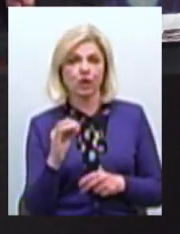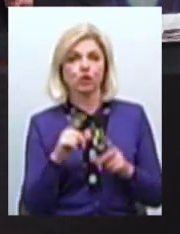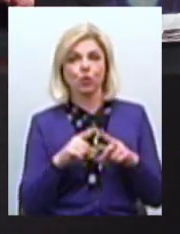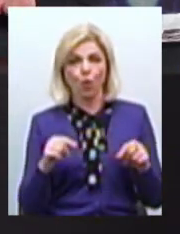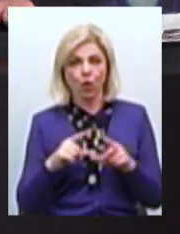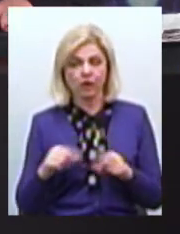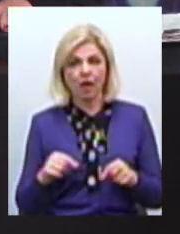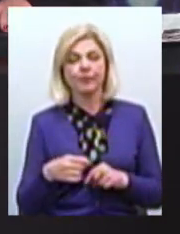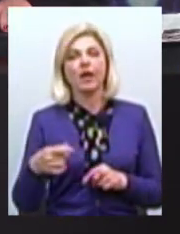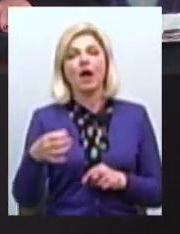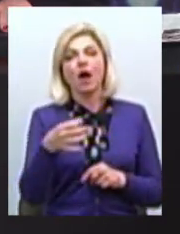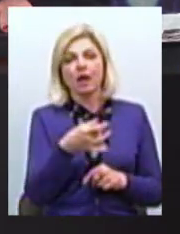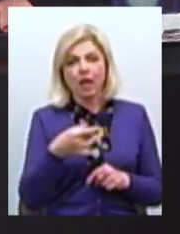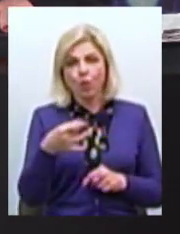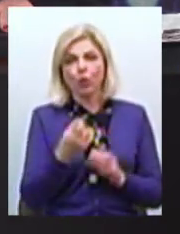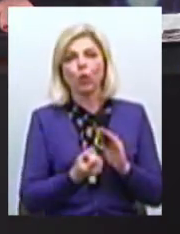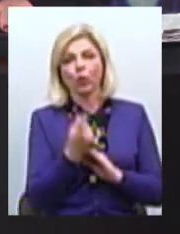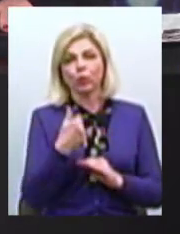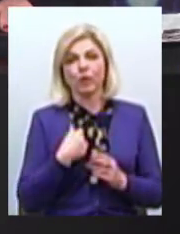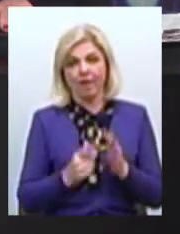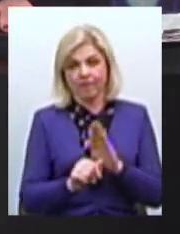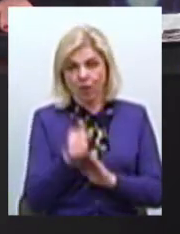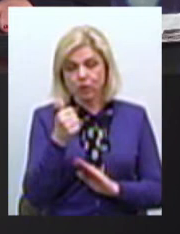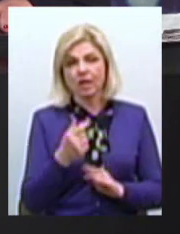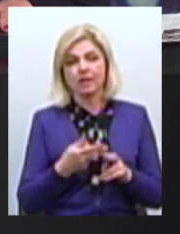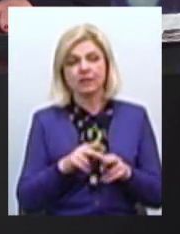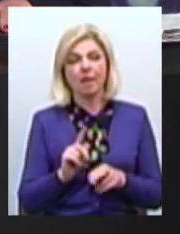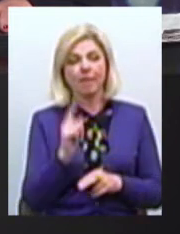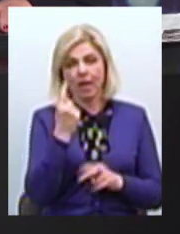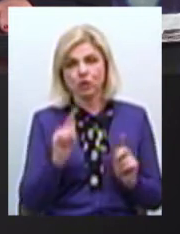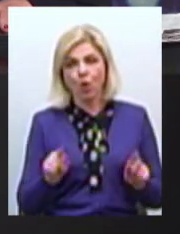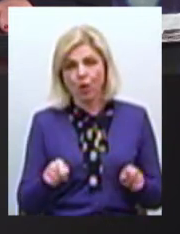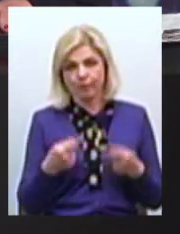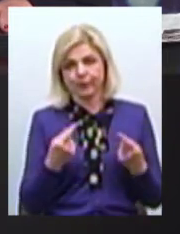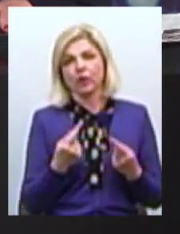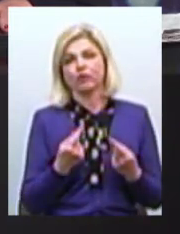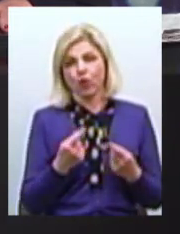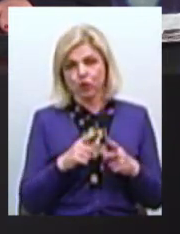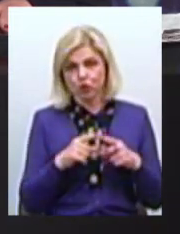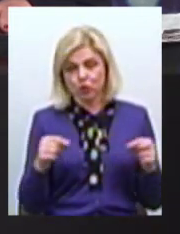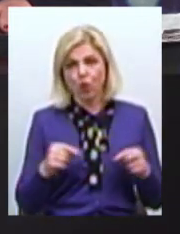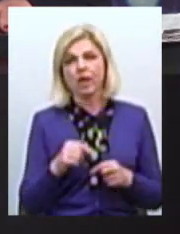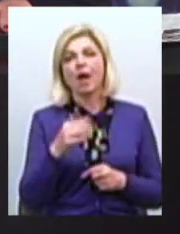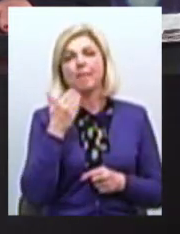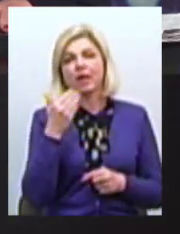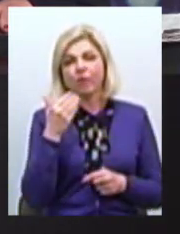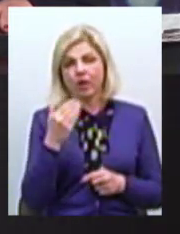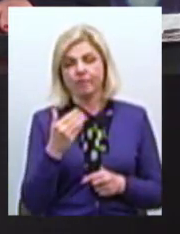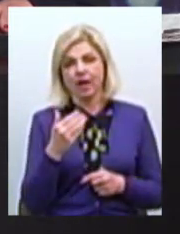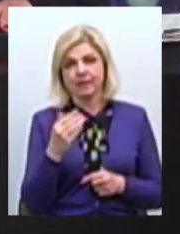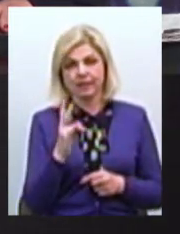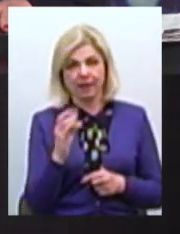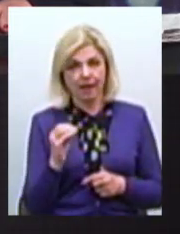від Кіляя є виходцем була створена перша опорна школа в СМТ Пергомайське І